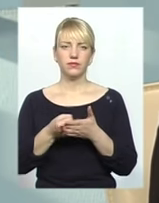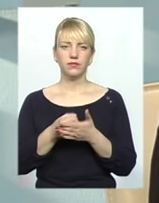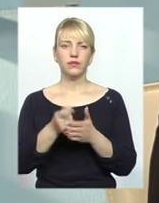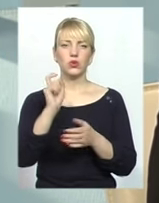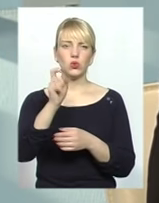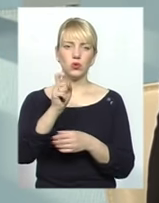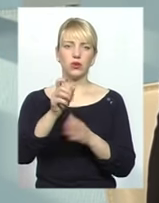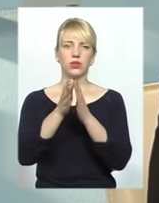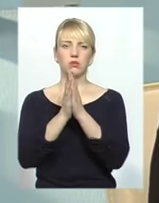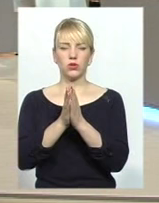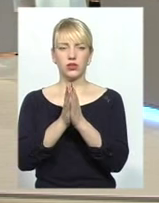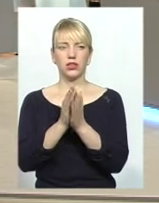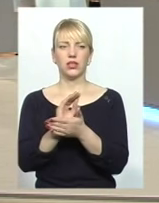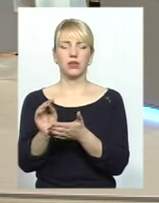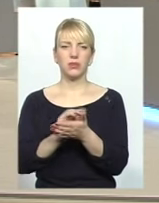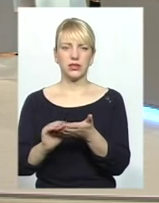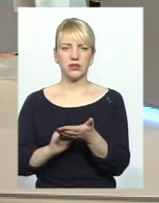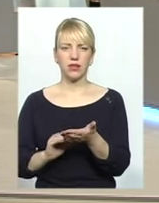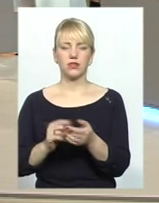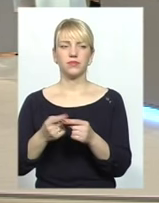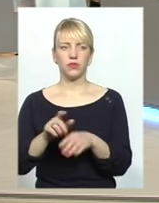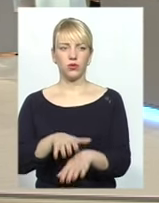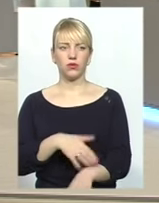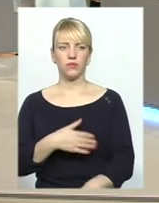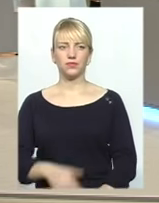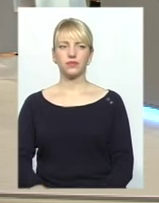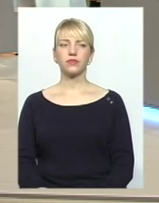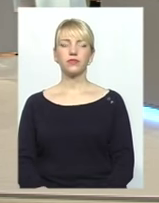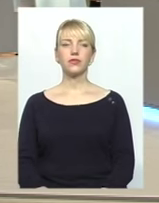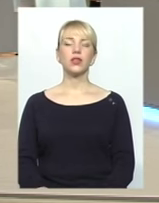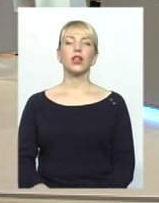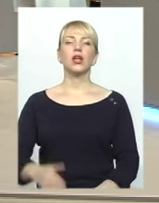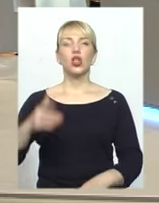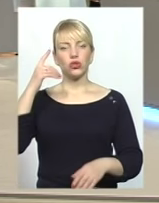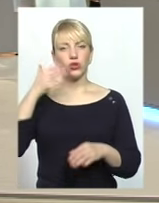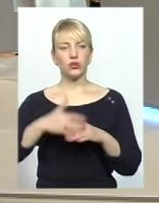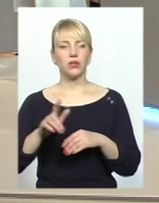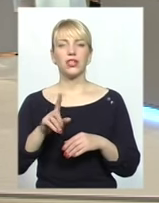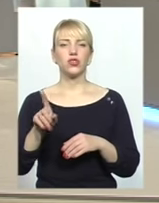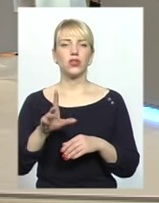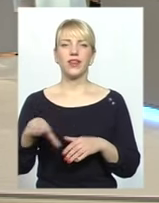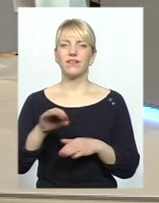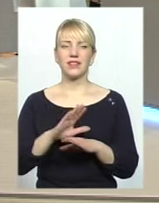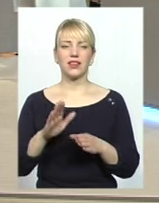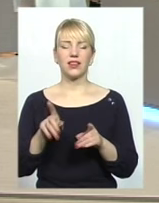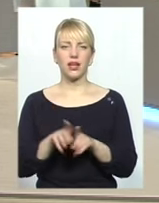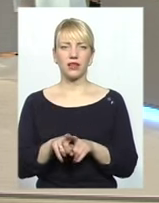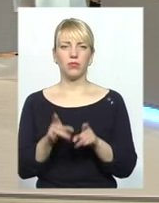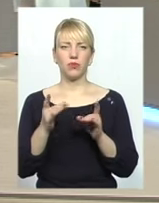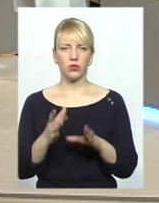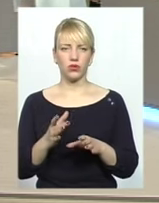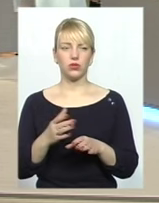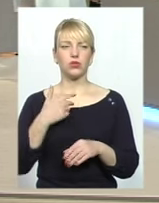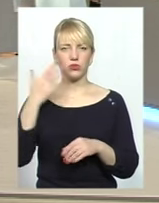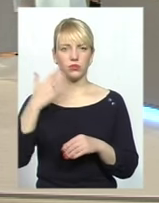просили, писали дуже-дуже довго. Зрозуміло, що не все так просто. Треба добиватися, і хто стукає, як тому відкривається. нічого не буває, ясно,